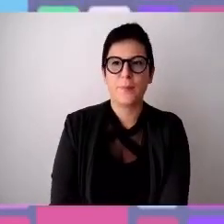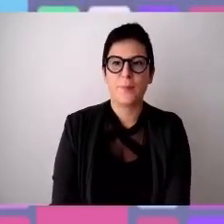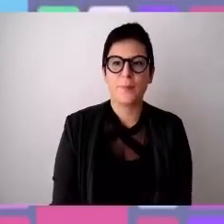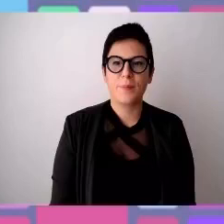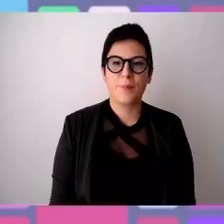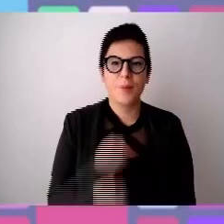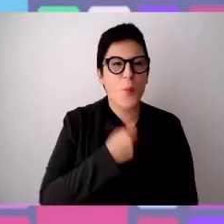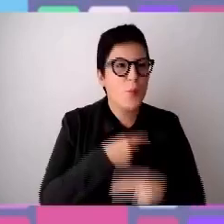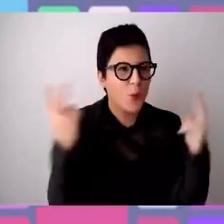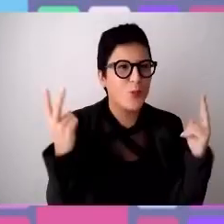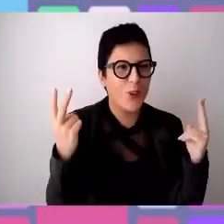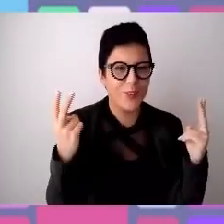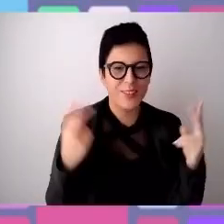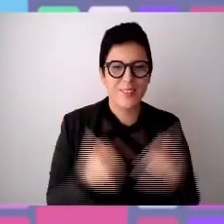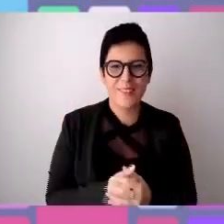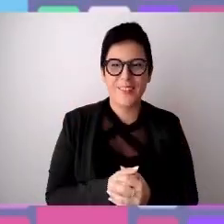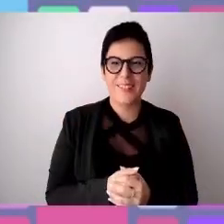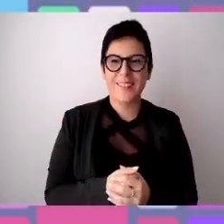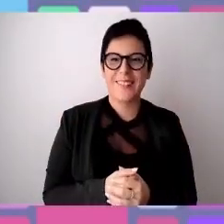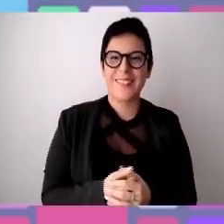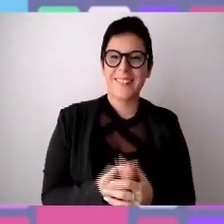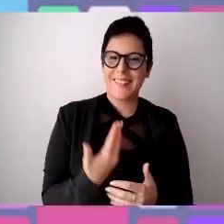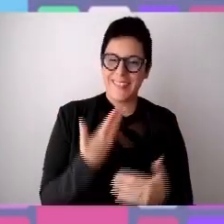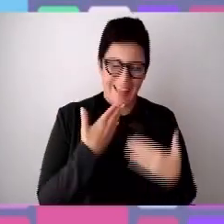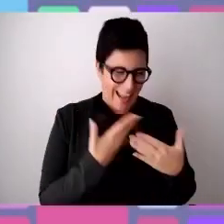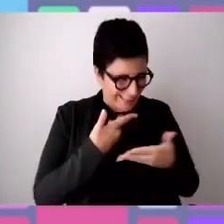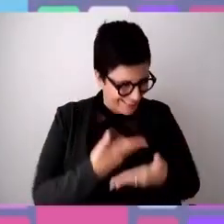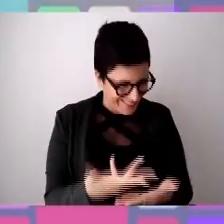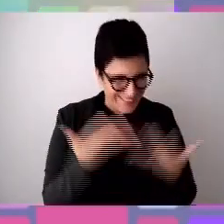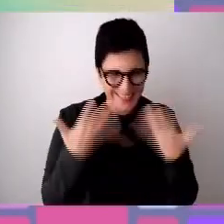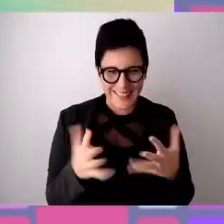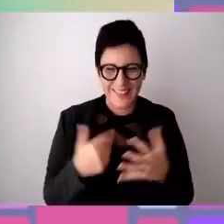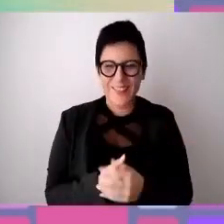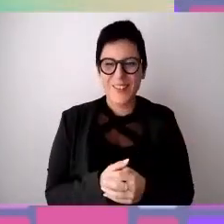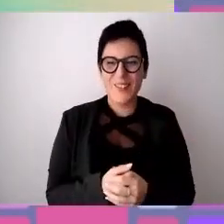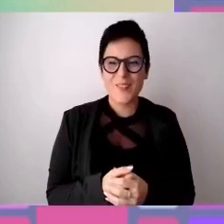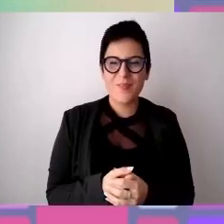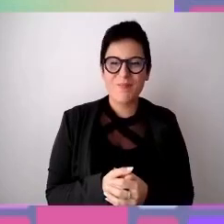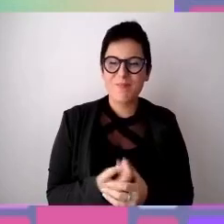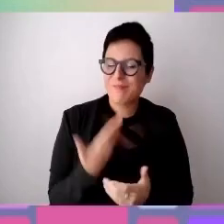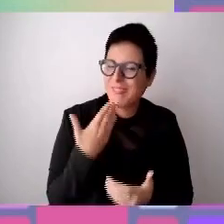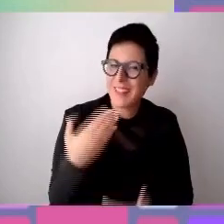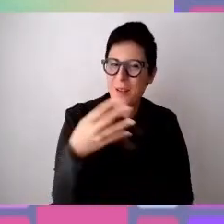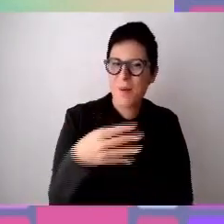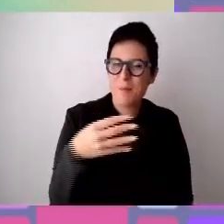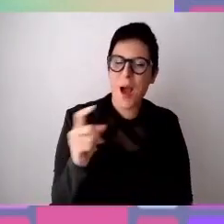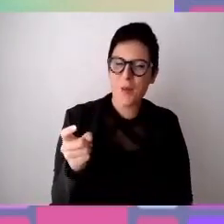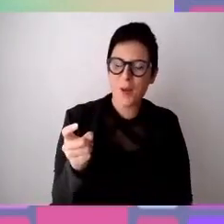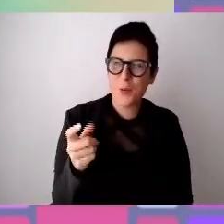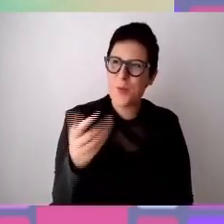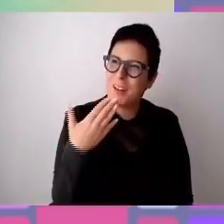Buongiorno, grazie per l'invito, ringrazio la Manpower Group per